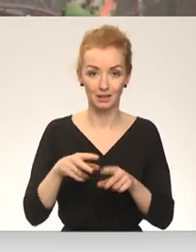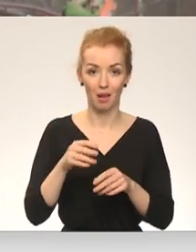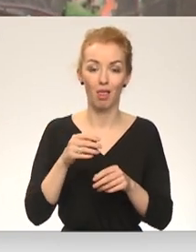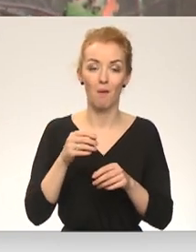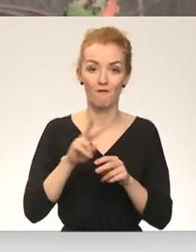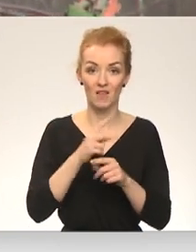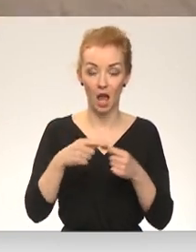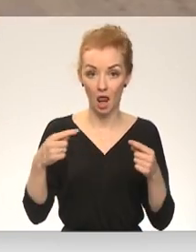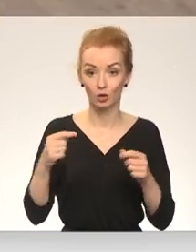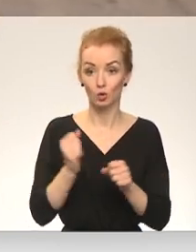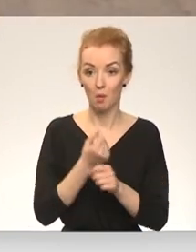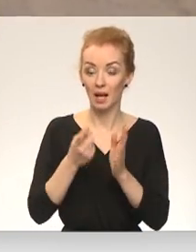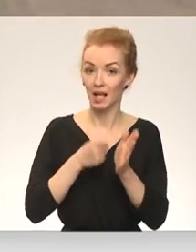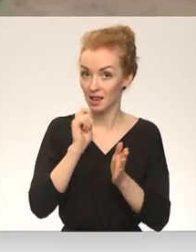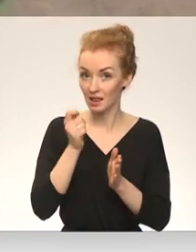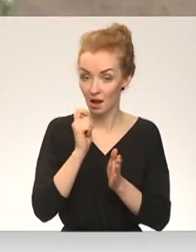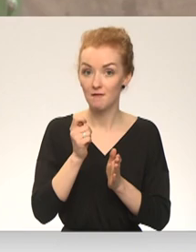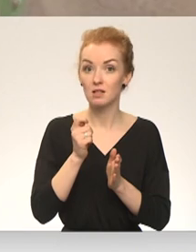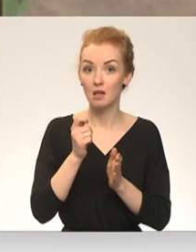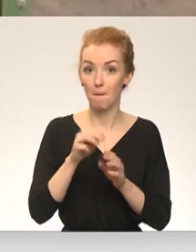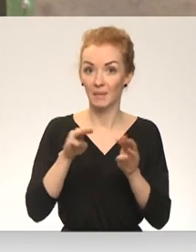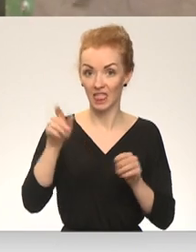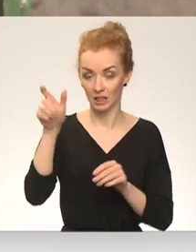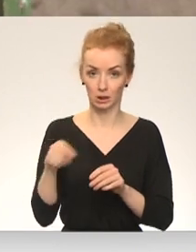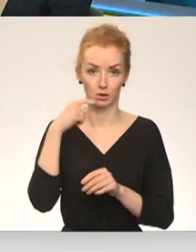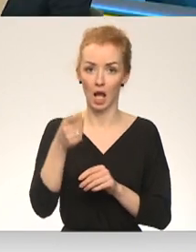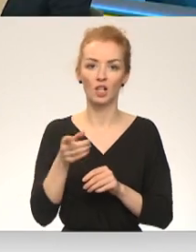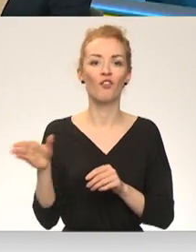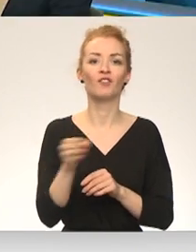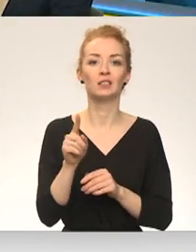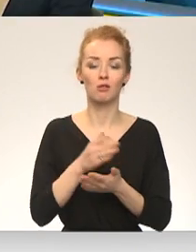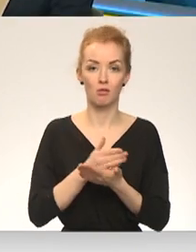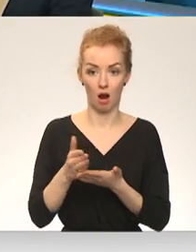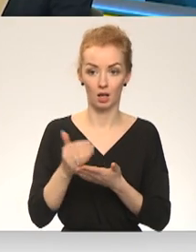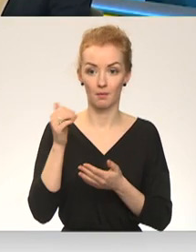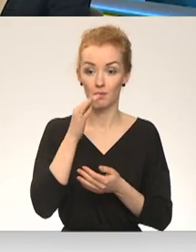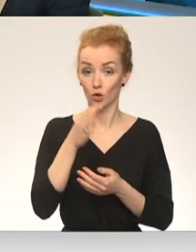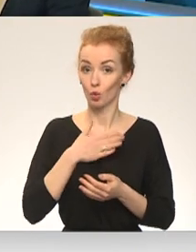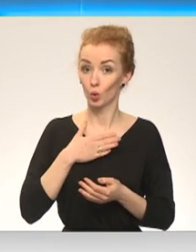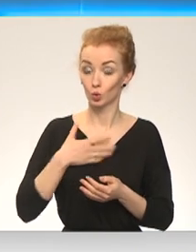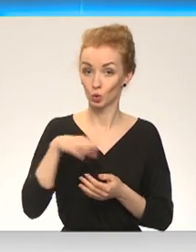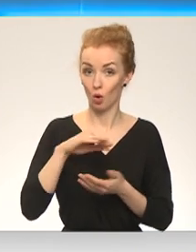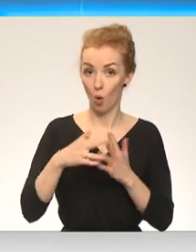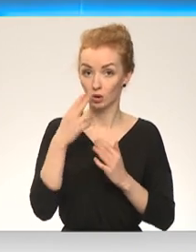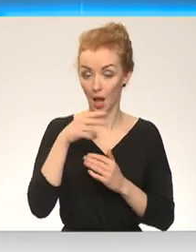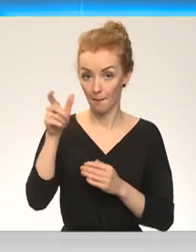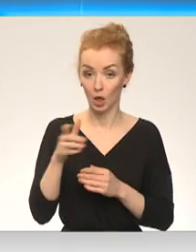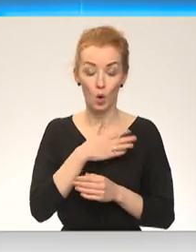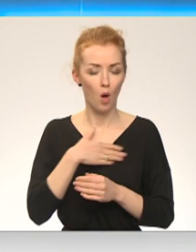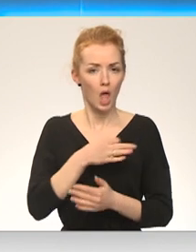ministrs intervijā centās radīt iespēju, ka nozarē visu kārtībā. Mūsu lauksaimnieki jau ļoti atbildīgi gatavušies